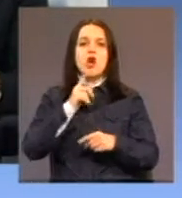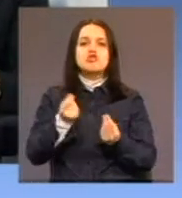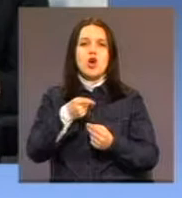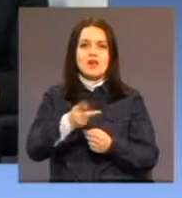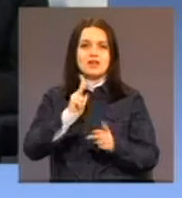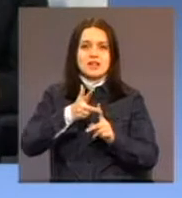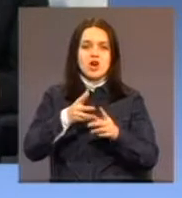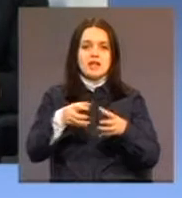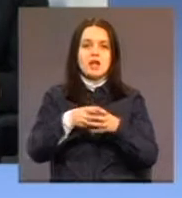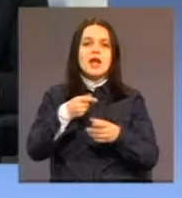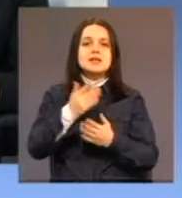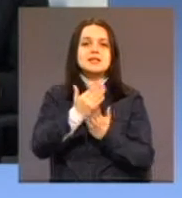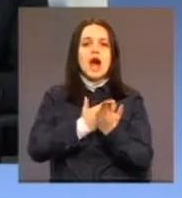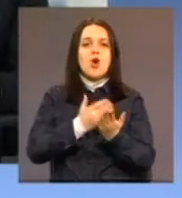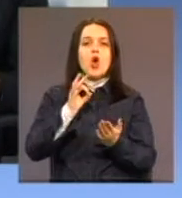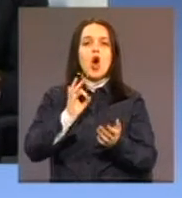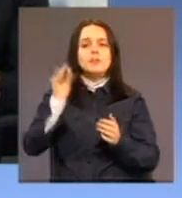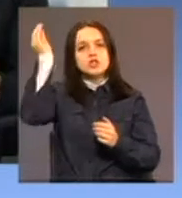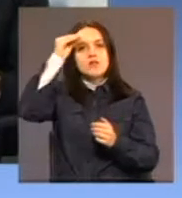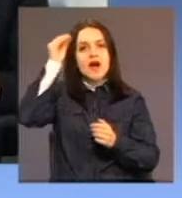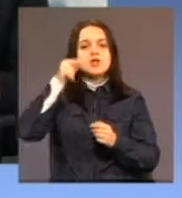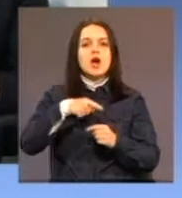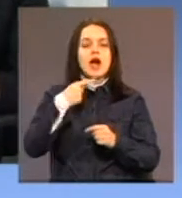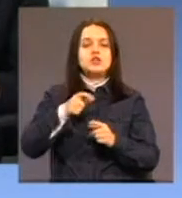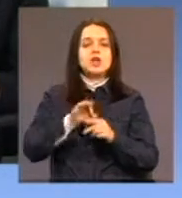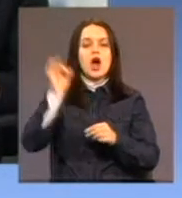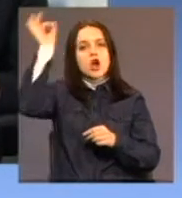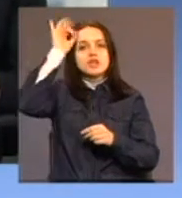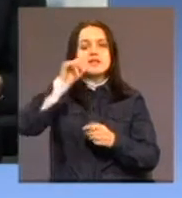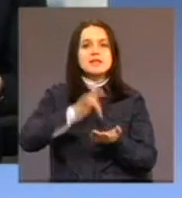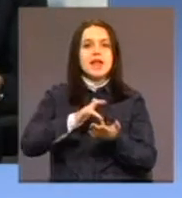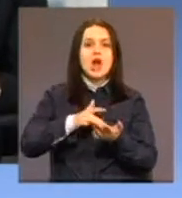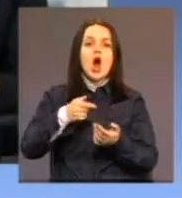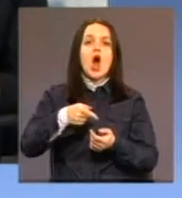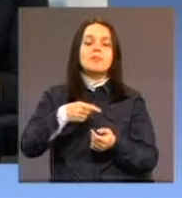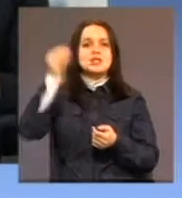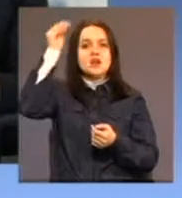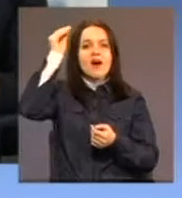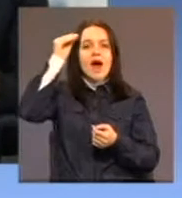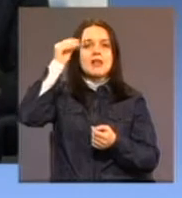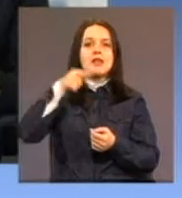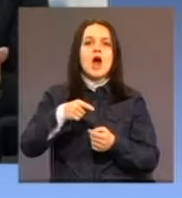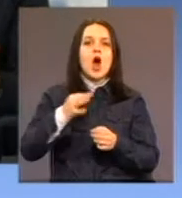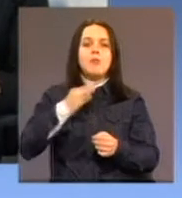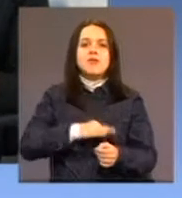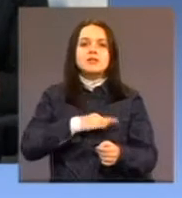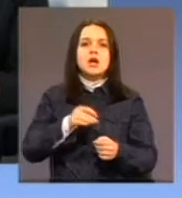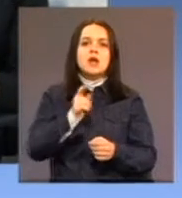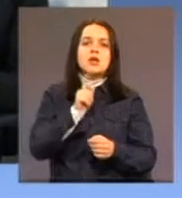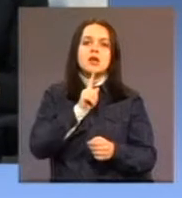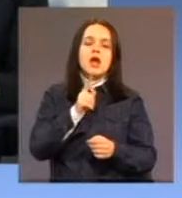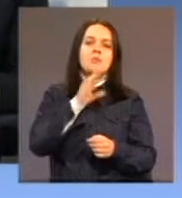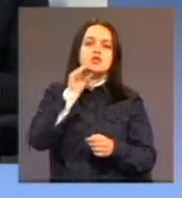zakon o obrazovanju kaže da je osnovno i srednje obrazovanje obavezno genezijskuju djecu s ovim i onim